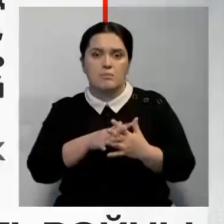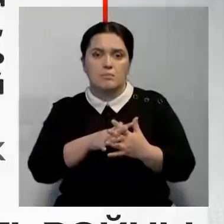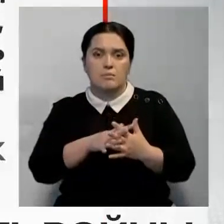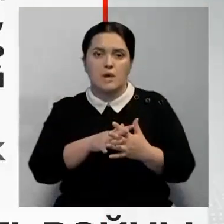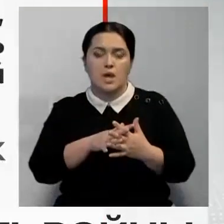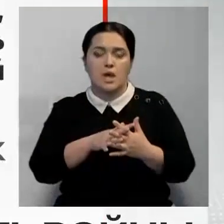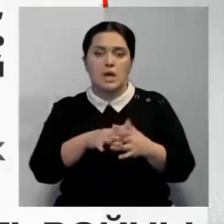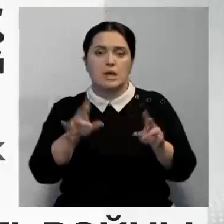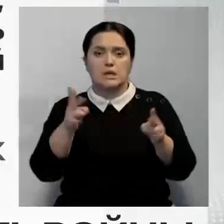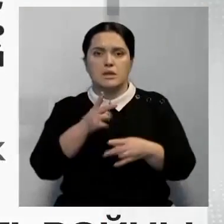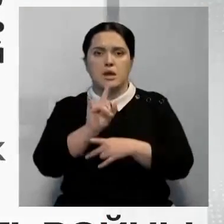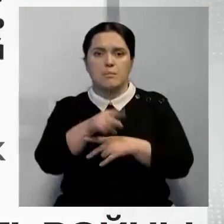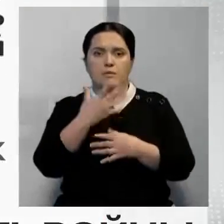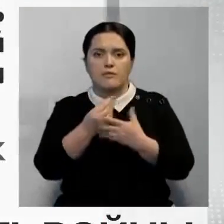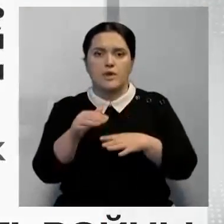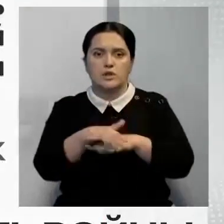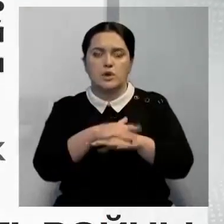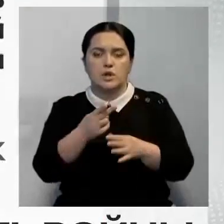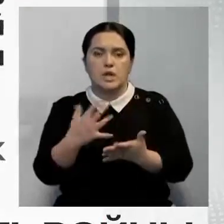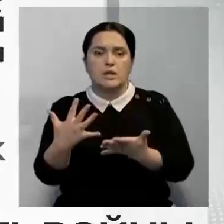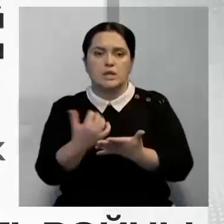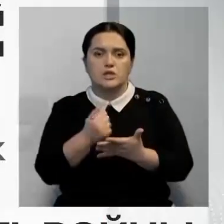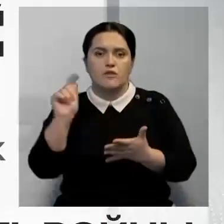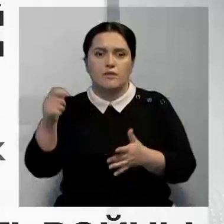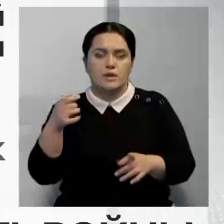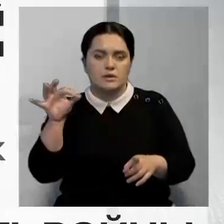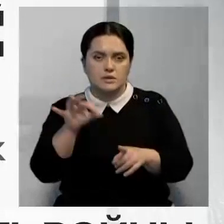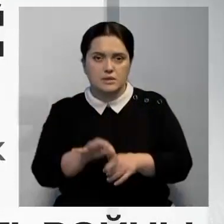информацией и не обманывать свои народы для достижения военных целей.